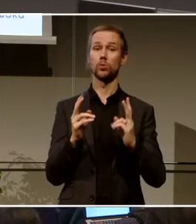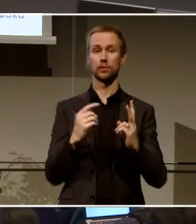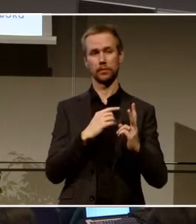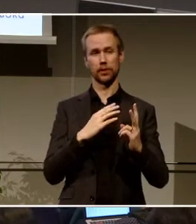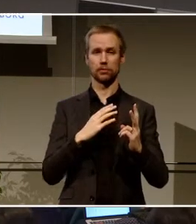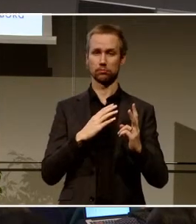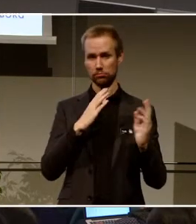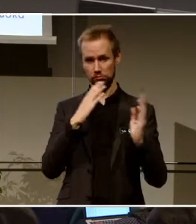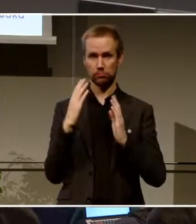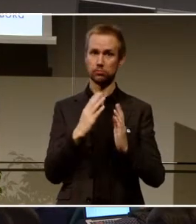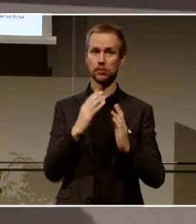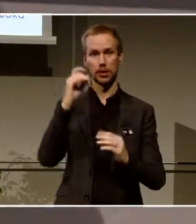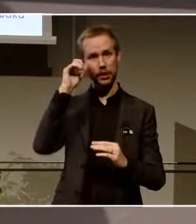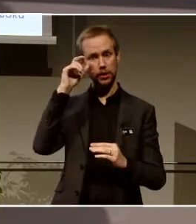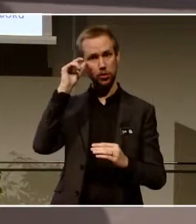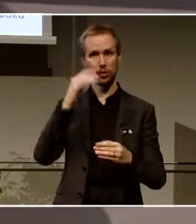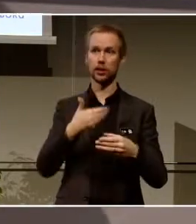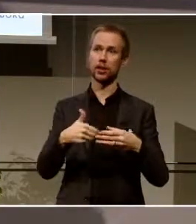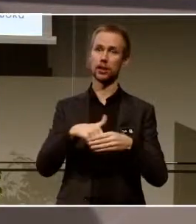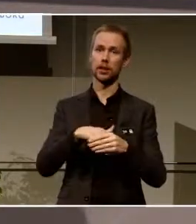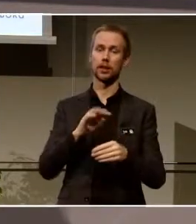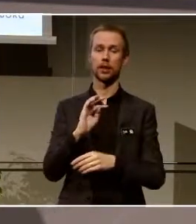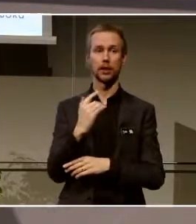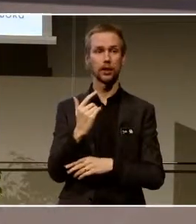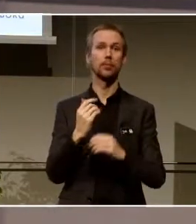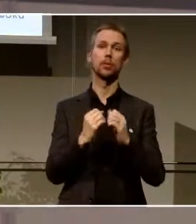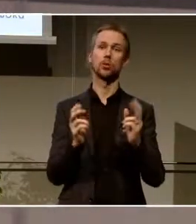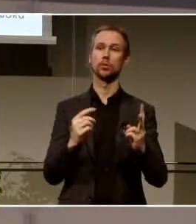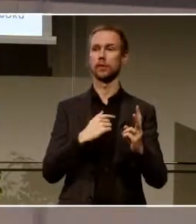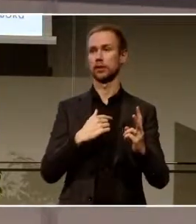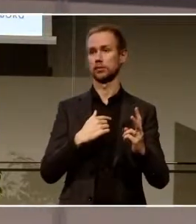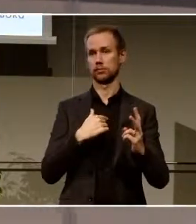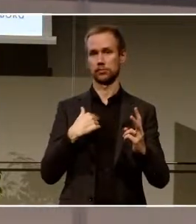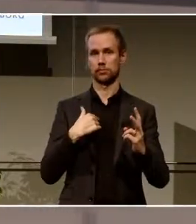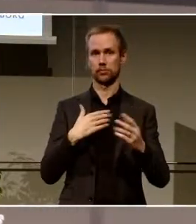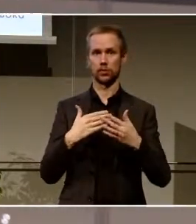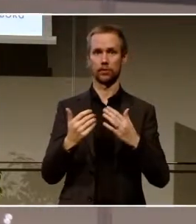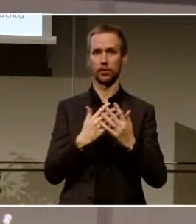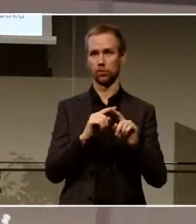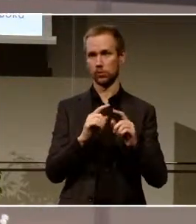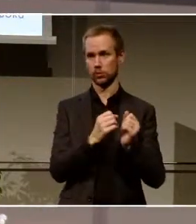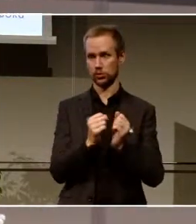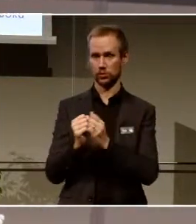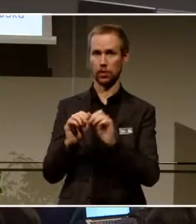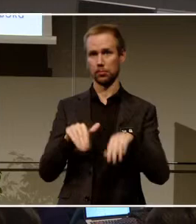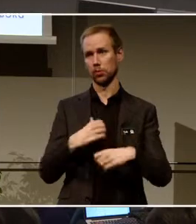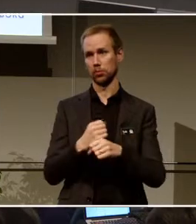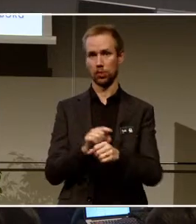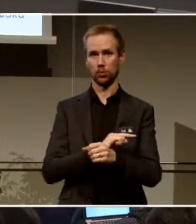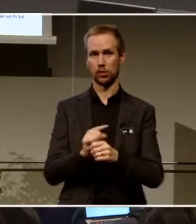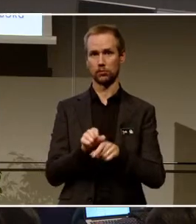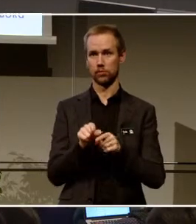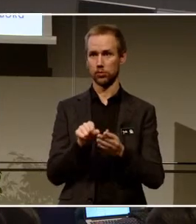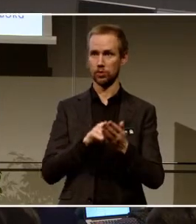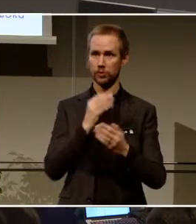delaktighet. Men vi gör mycket mer saker och har jobbat länge med de här frågorna. Till exempel